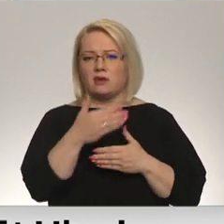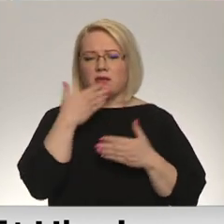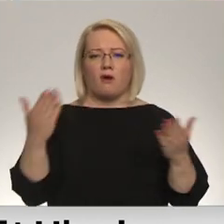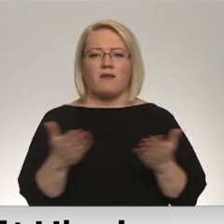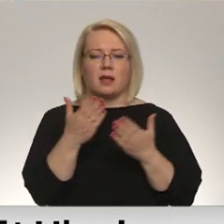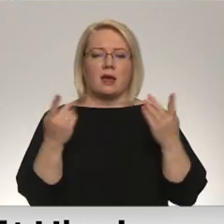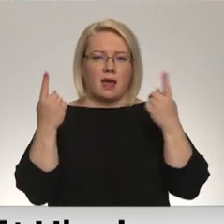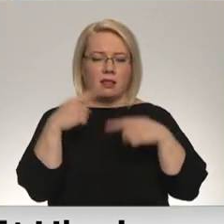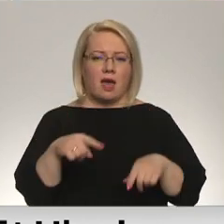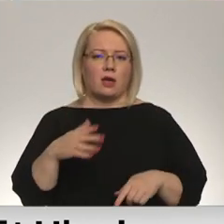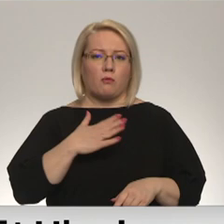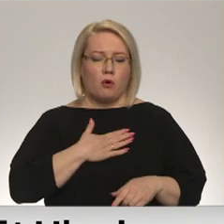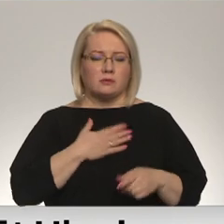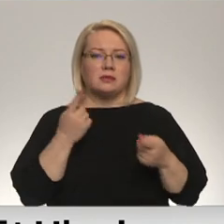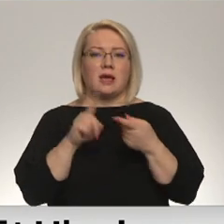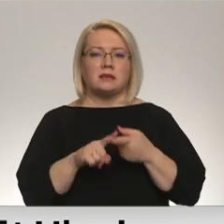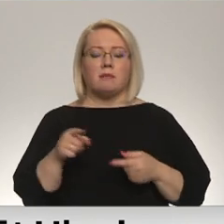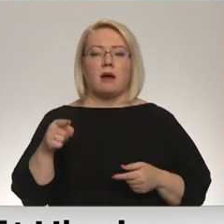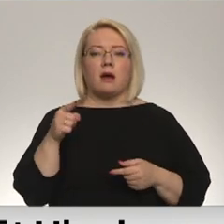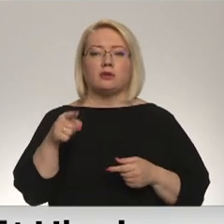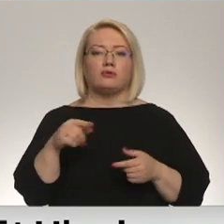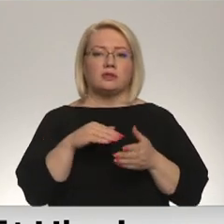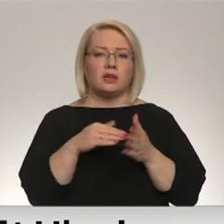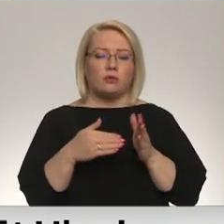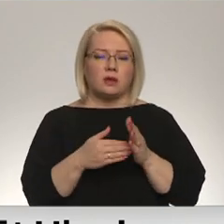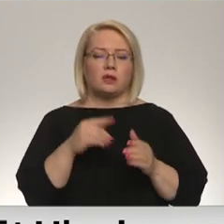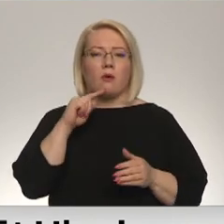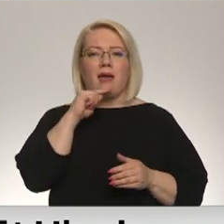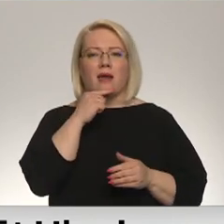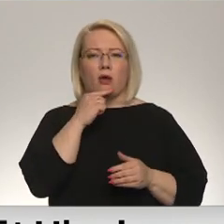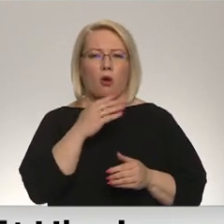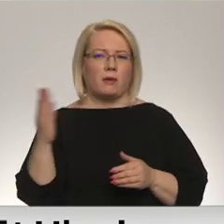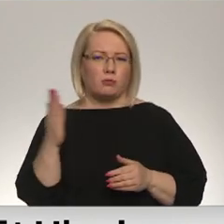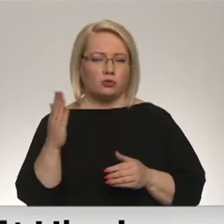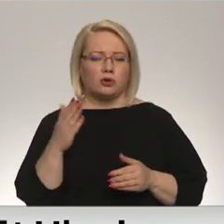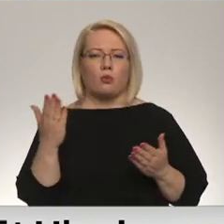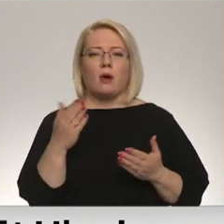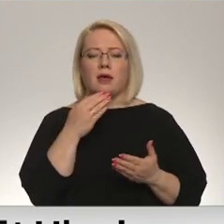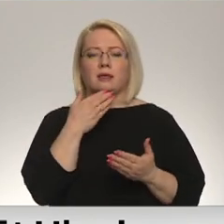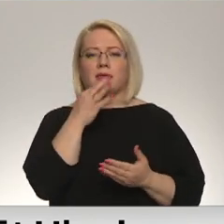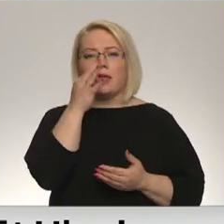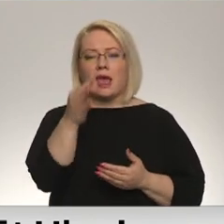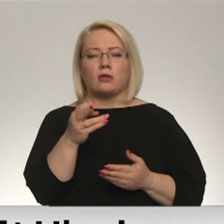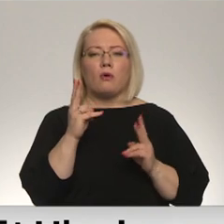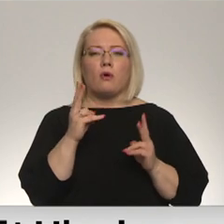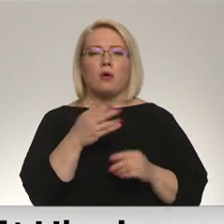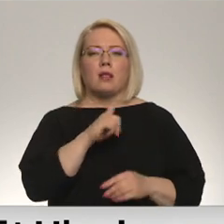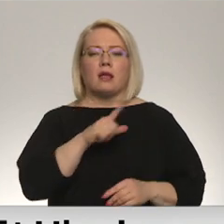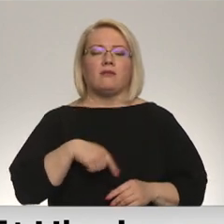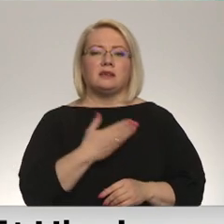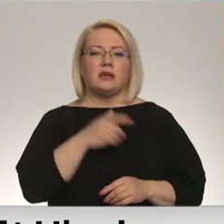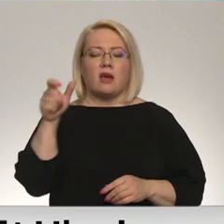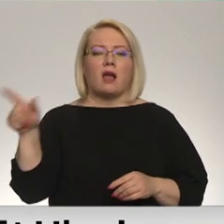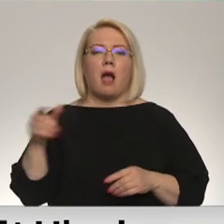mums, sestībā ar visu situāciju no ekonomiskās puses. Ko jūs teiktu Latvijas iedzīvotājiem, kā mums pārvarēt šo laiku?